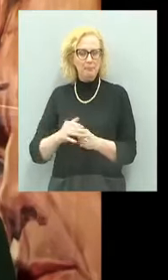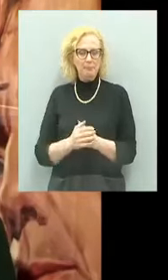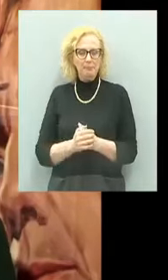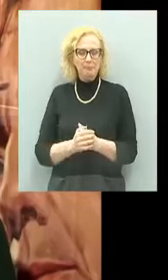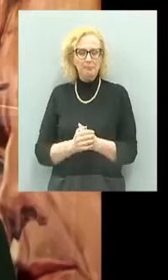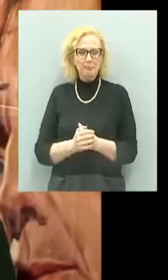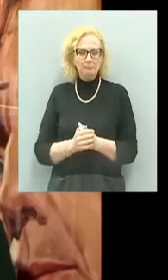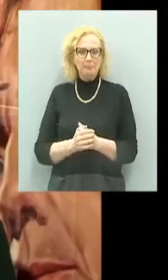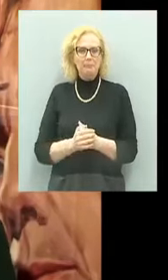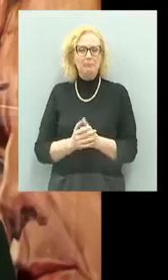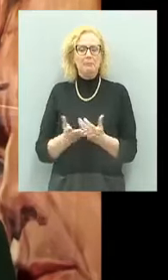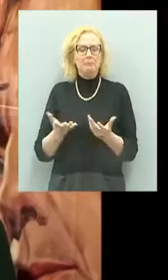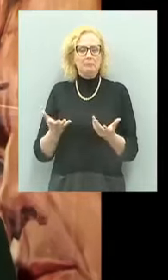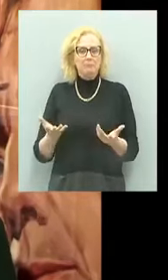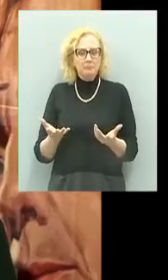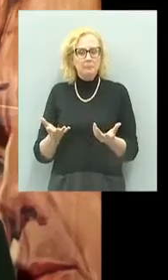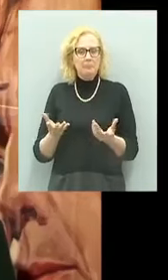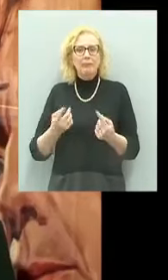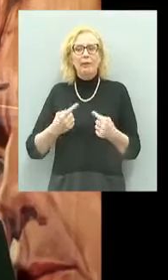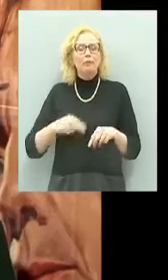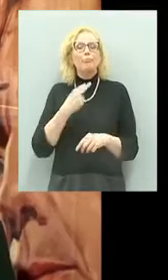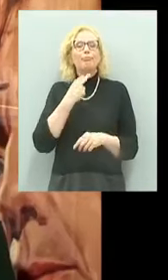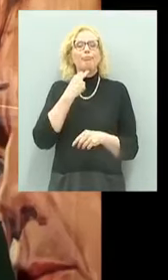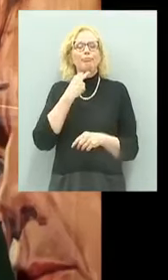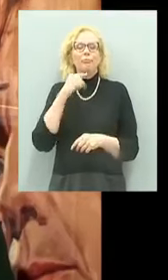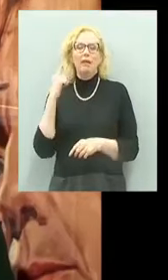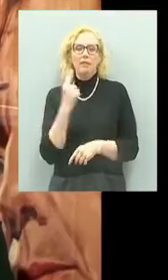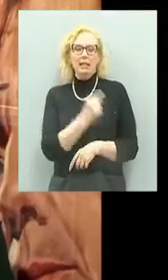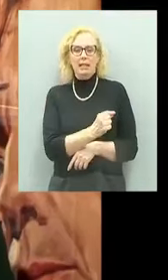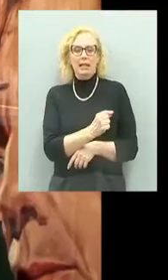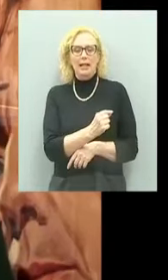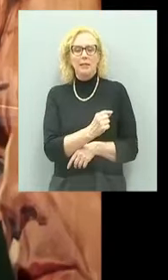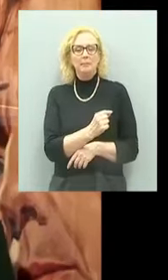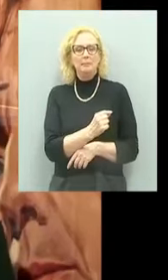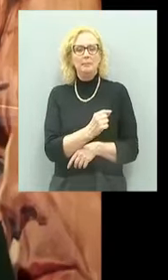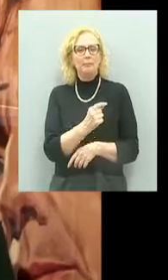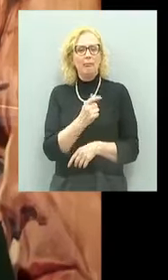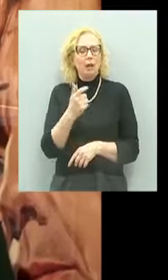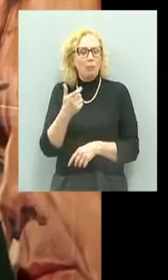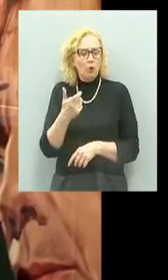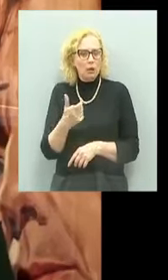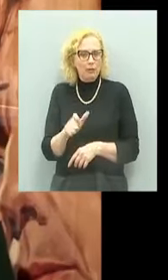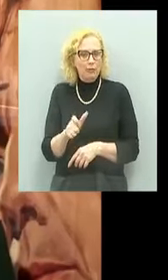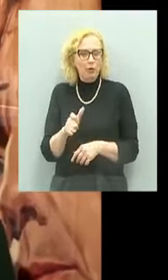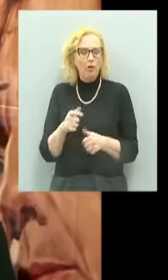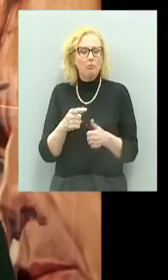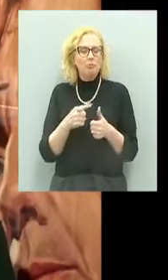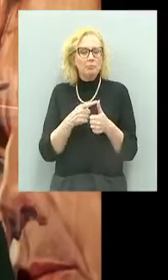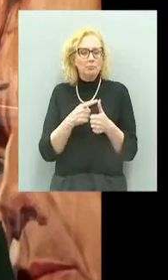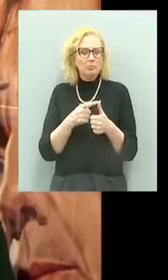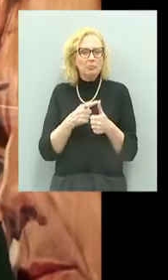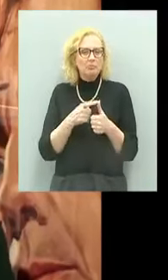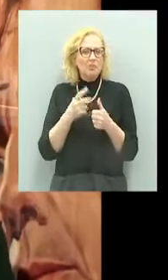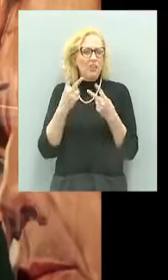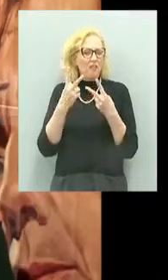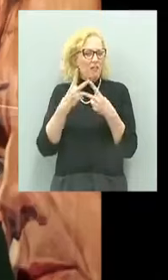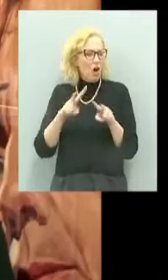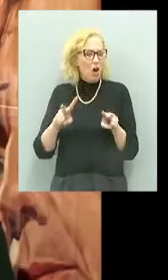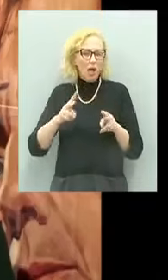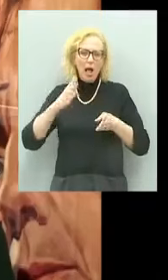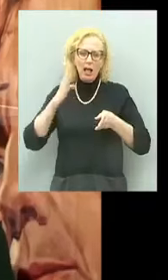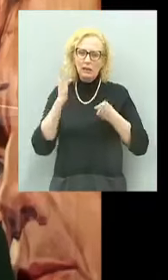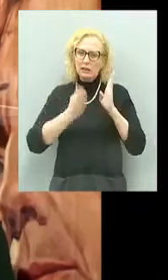abbiamo dovuto andare via, sia perché le violenze